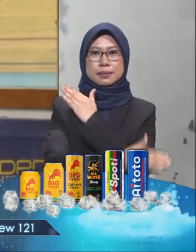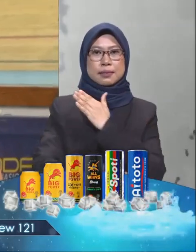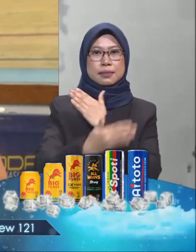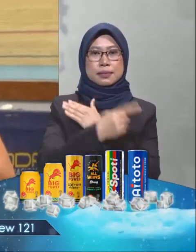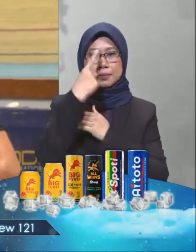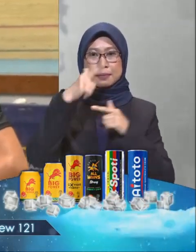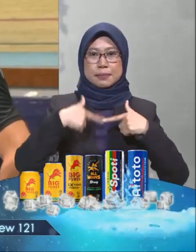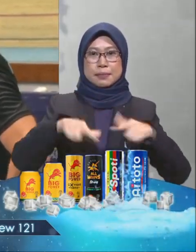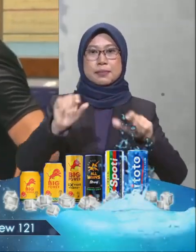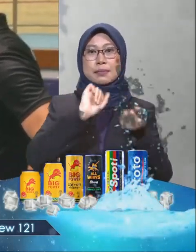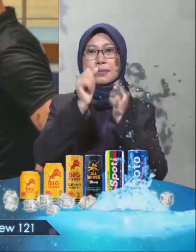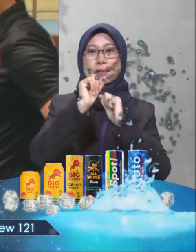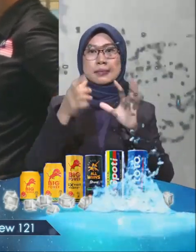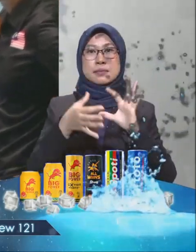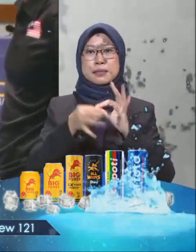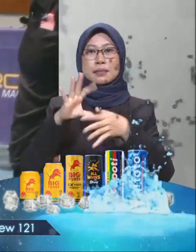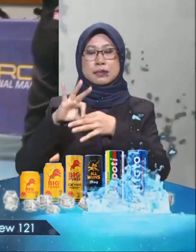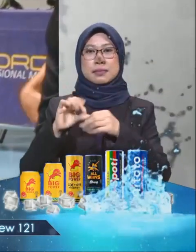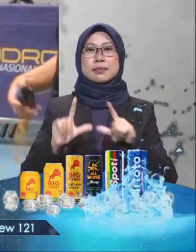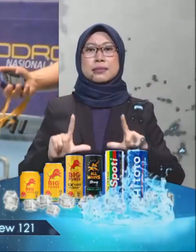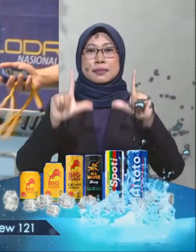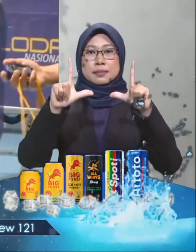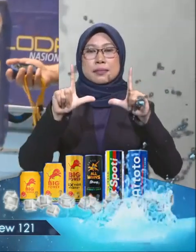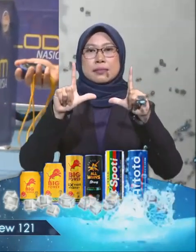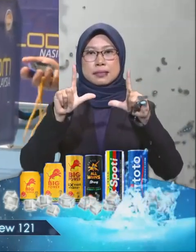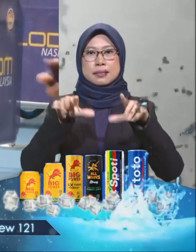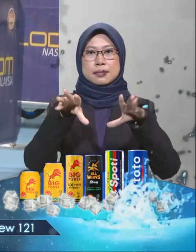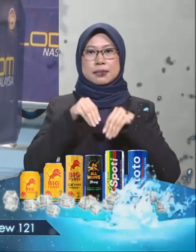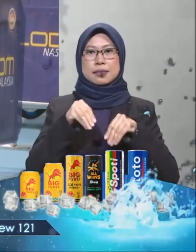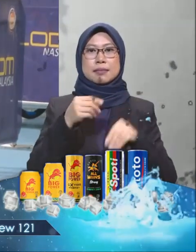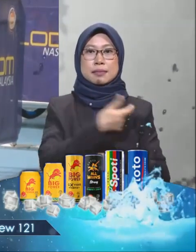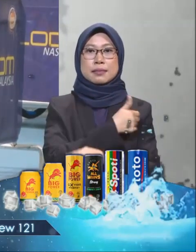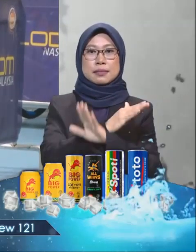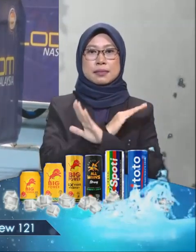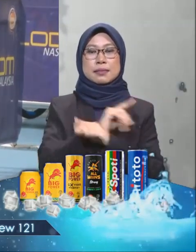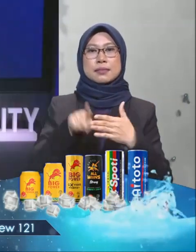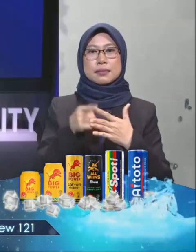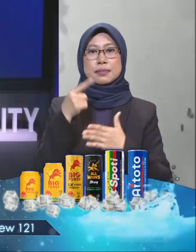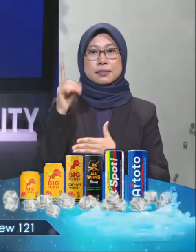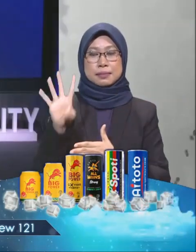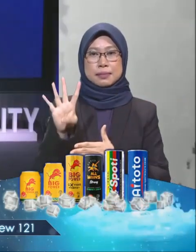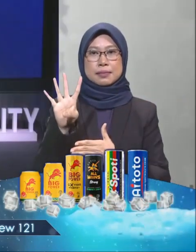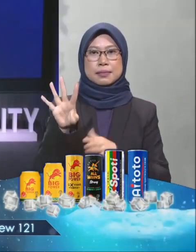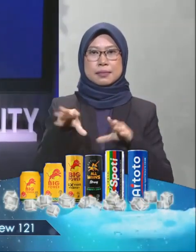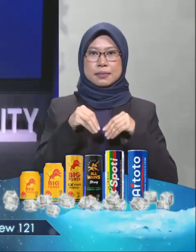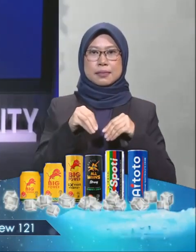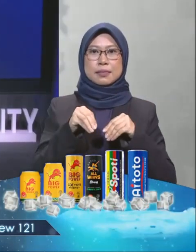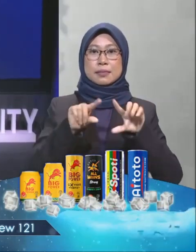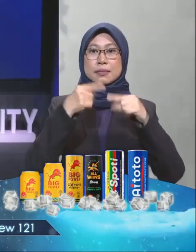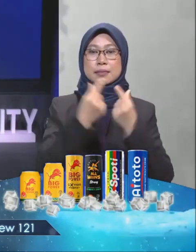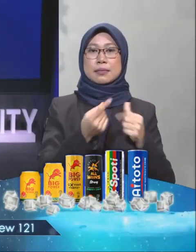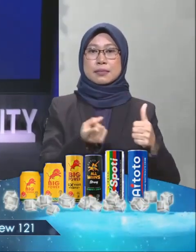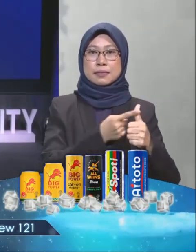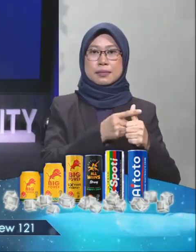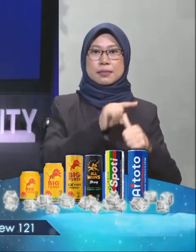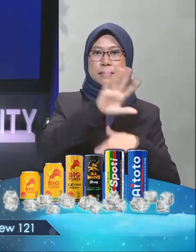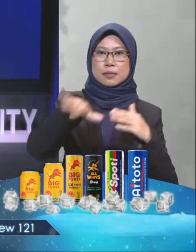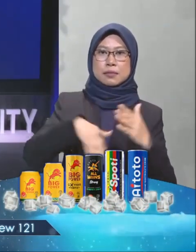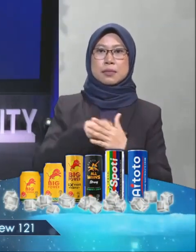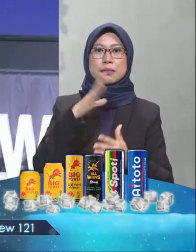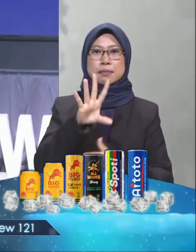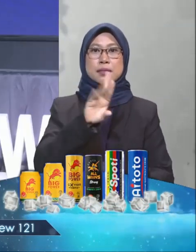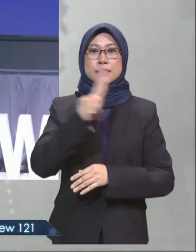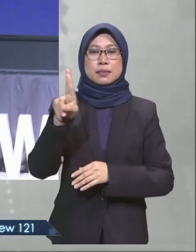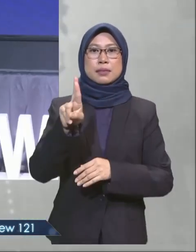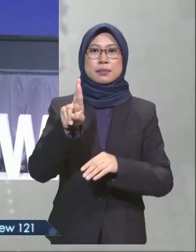misi melayakkan diri Kesukaan Olimpik di Tokyo dijangka menerima suntikan vaksin bermula April ini. Mereka adalah kumpulan pertama daripada keseluruhan 4